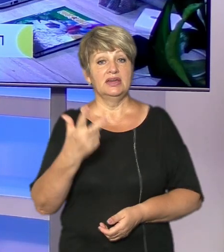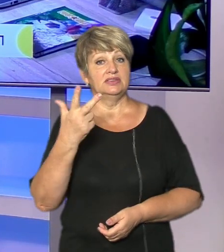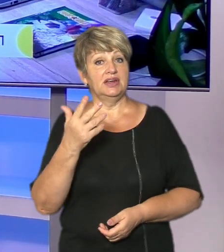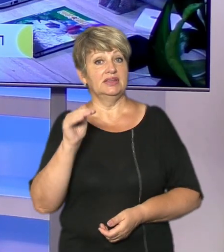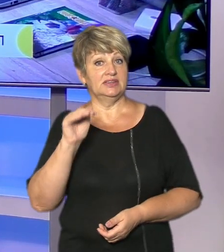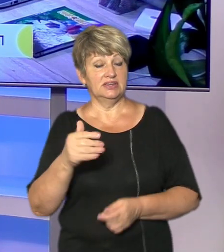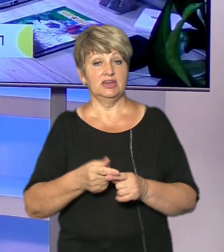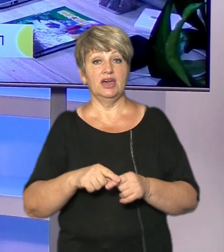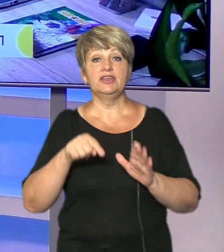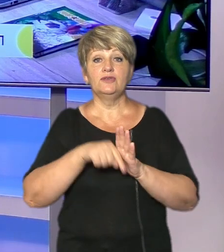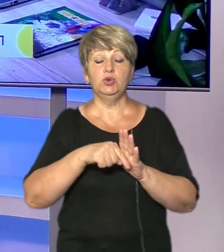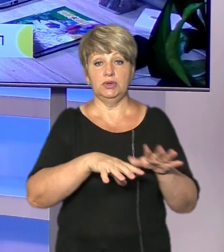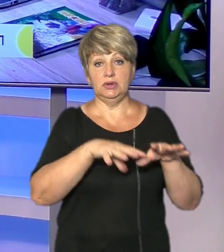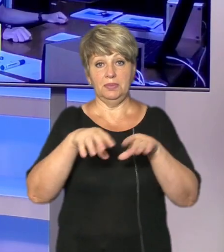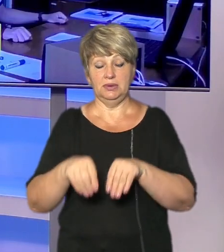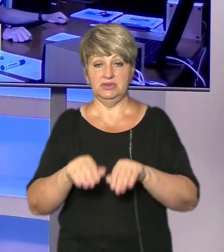внутрішньо переміщені діти